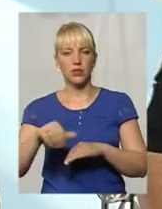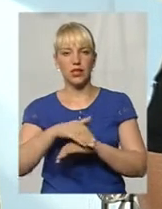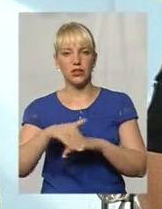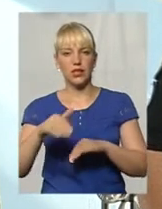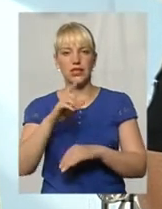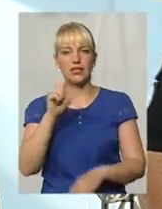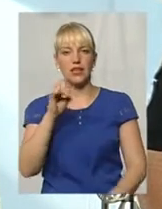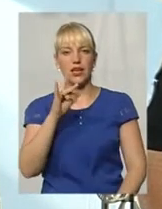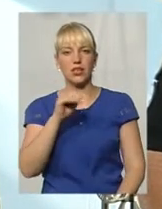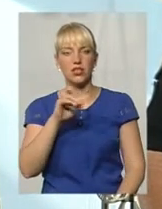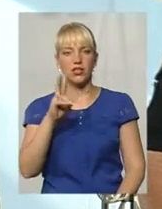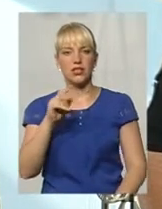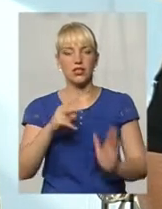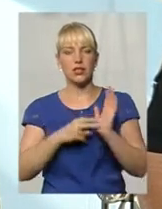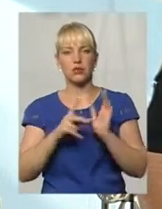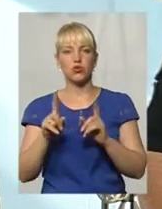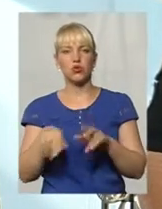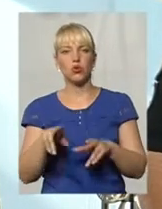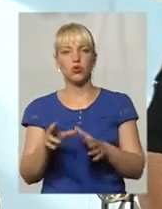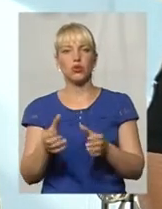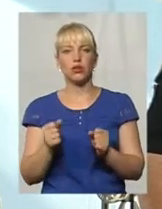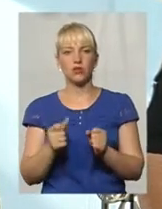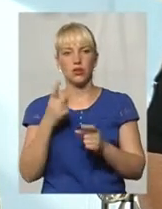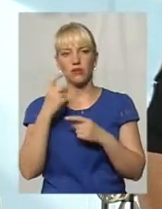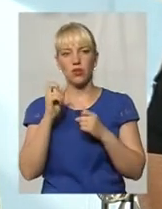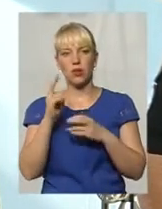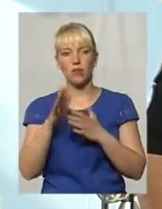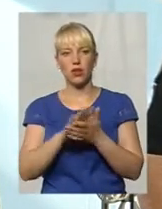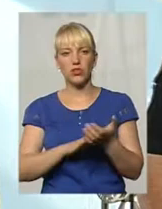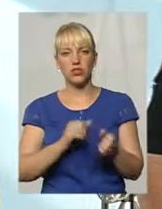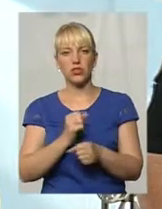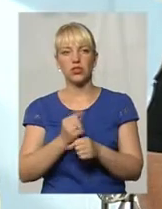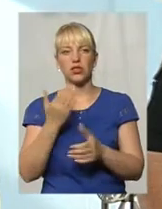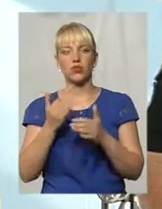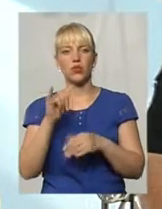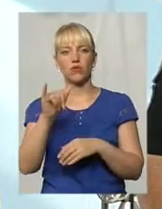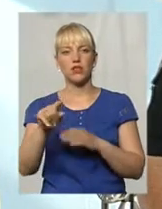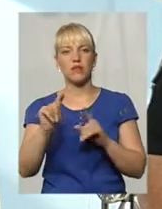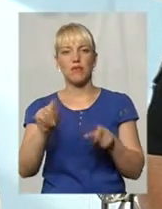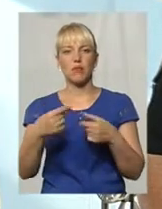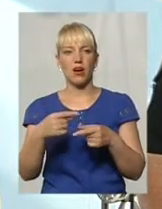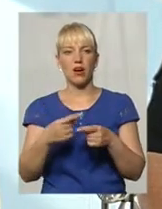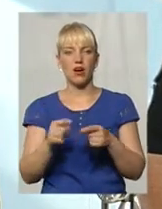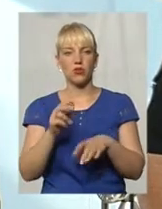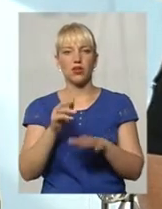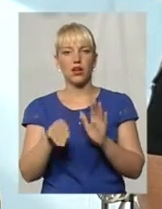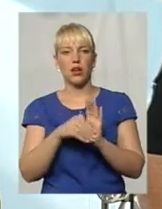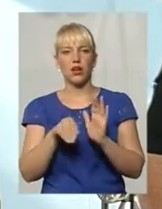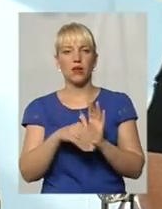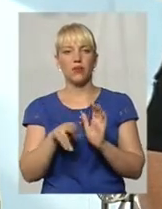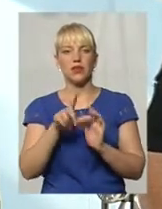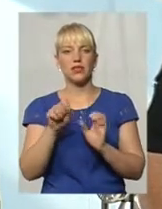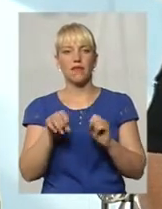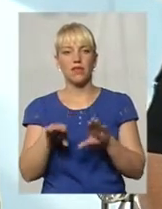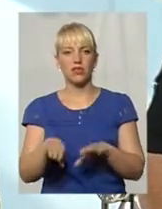отримання інформації, як по-дальшому діяти під час отримання, якщо у вас людина вимагає неправомірну виводу за вирішення питань,